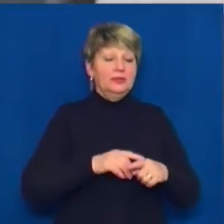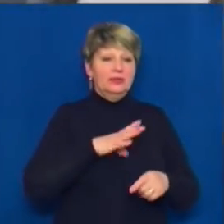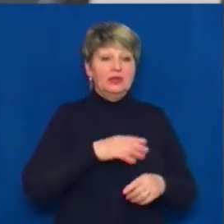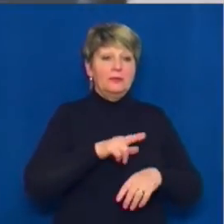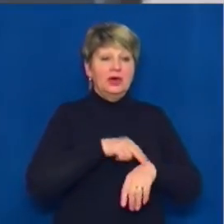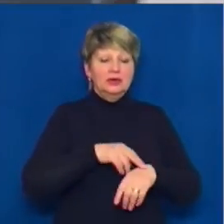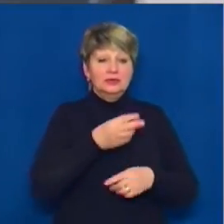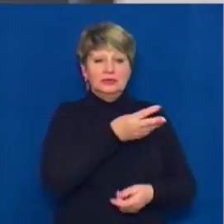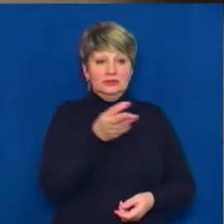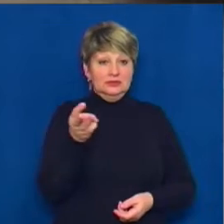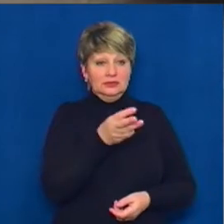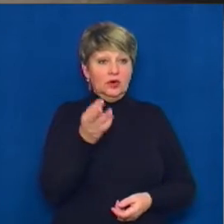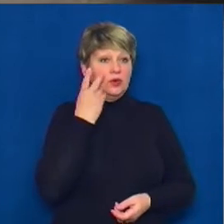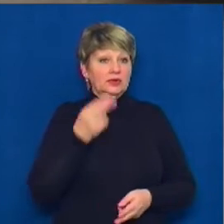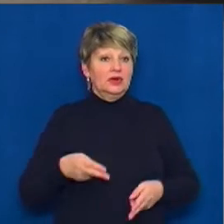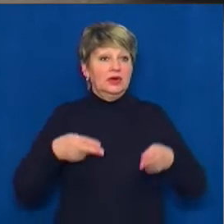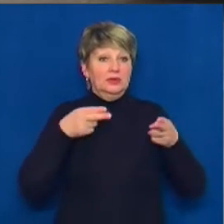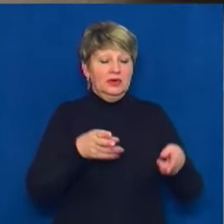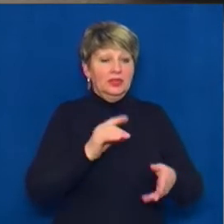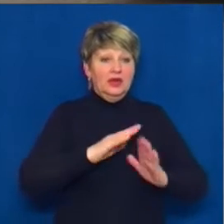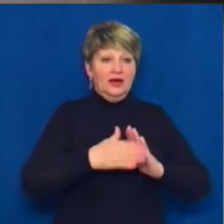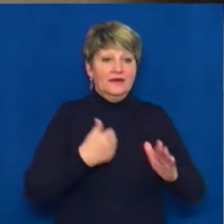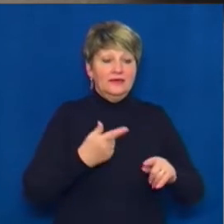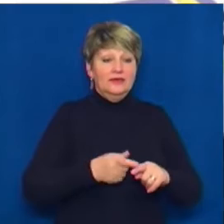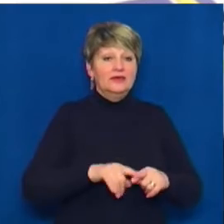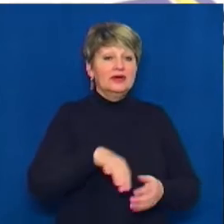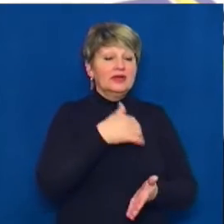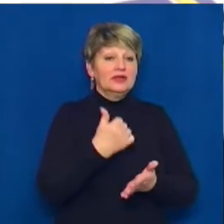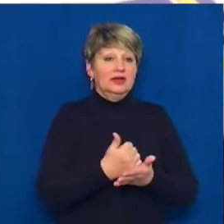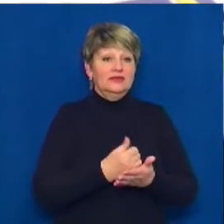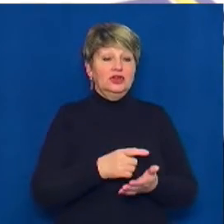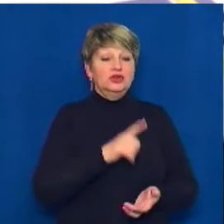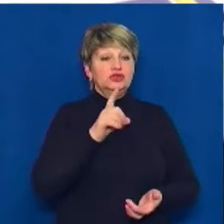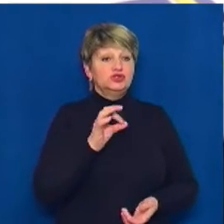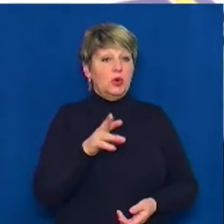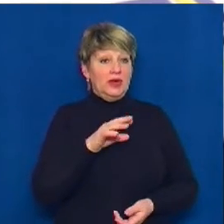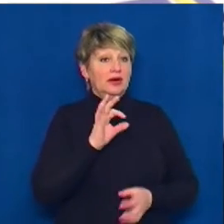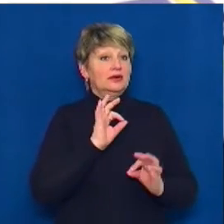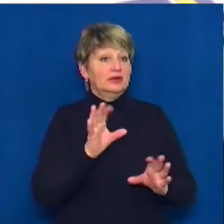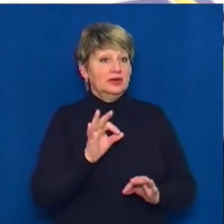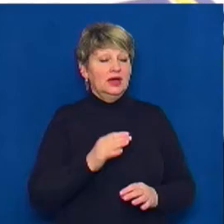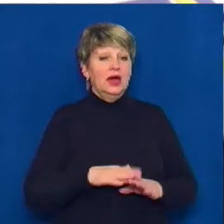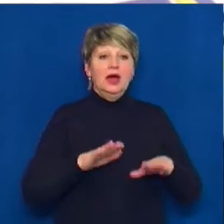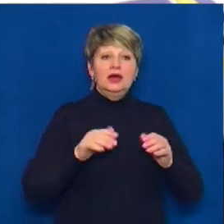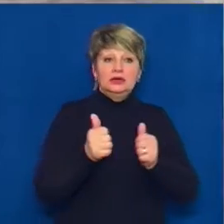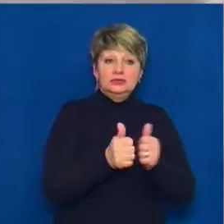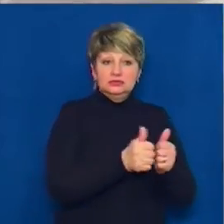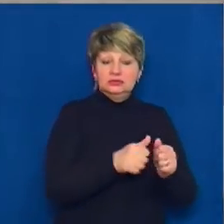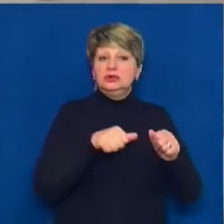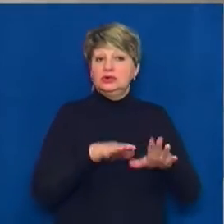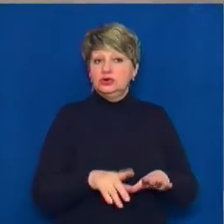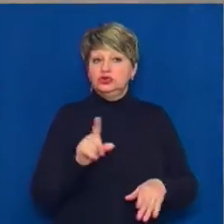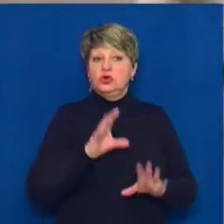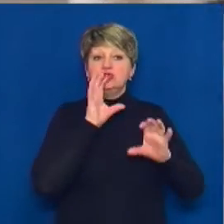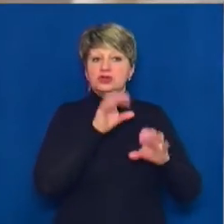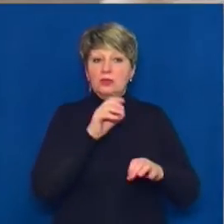коли приїхали на виклик. Речниця управління патрульної поліції області Зоя Вовк розповідає, містяни вирішили, що з твариною